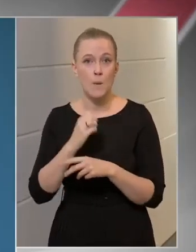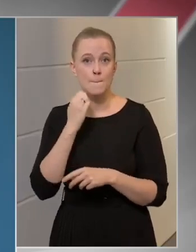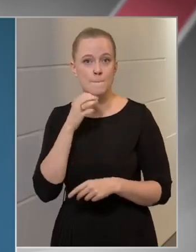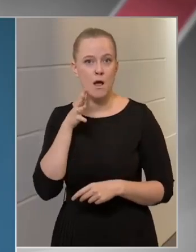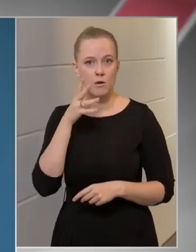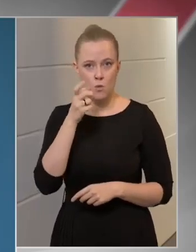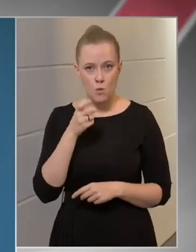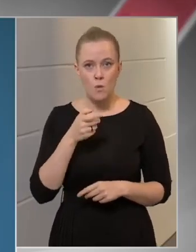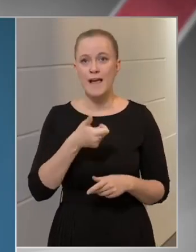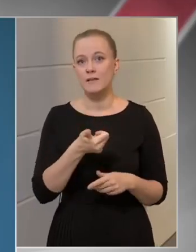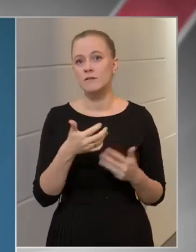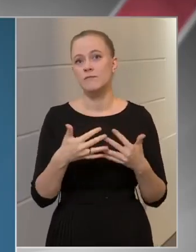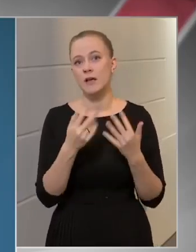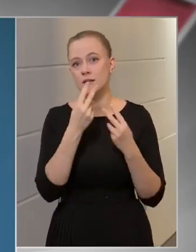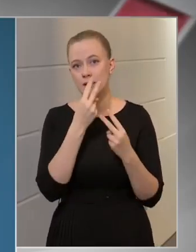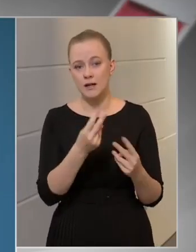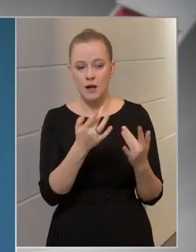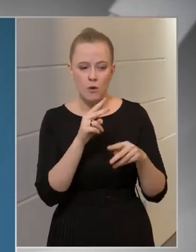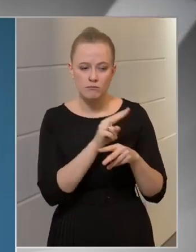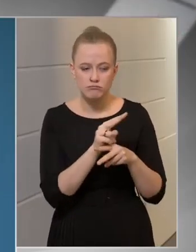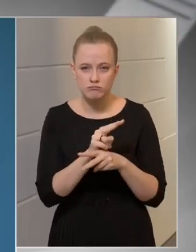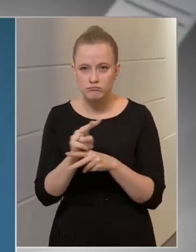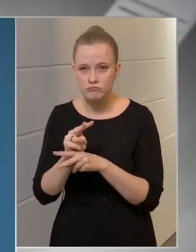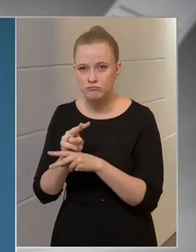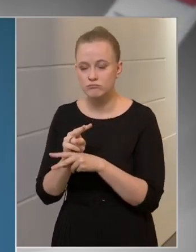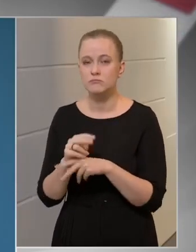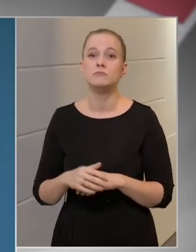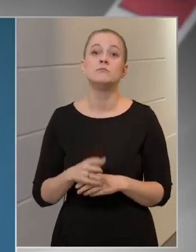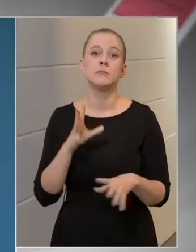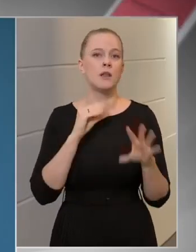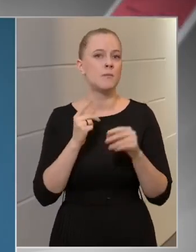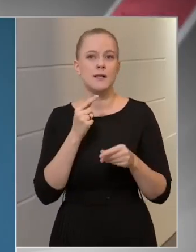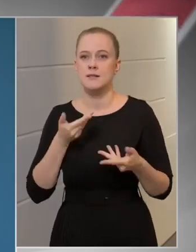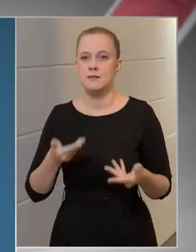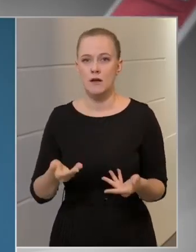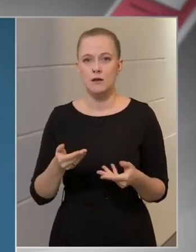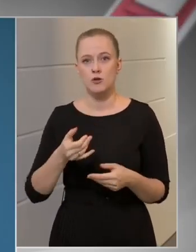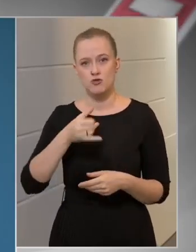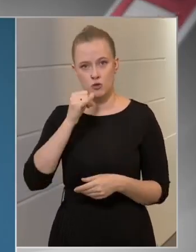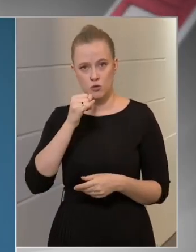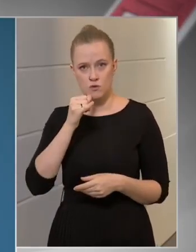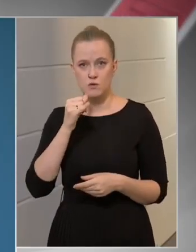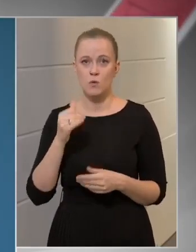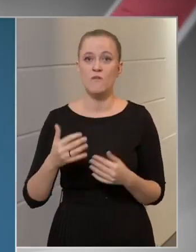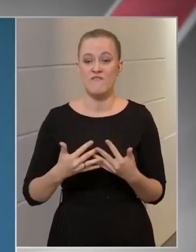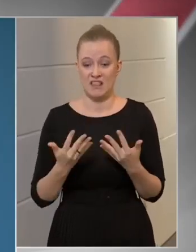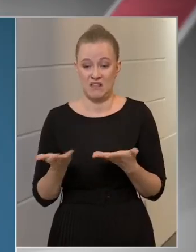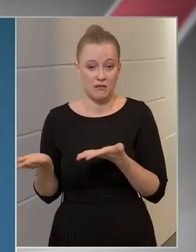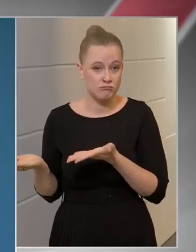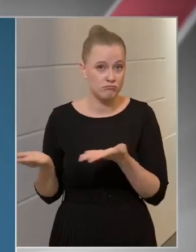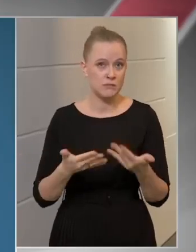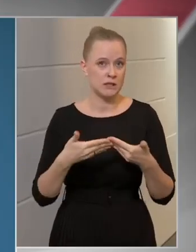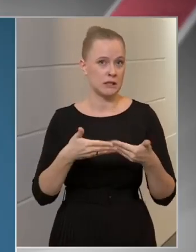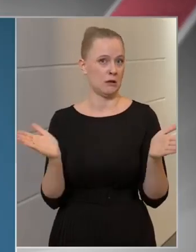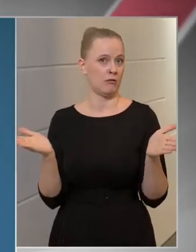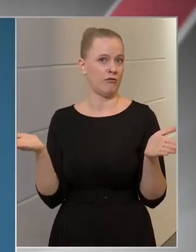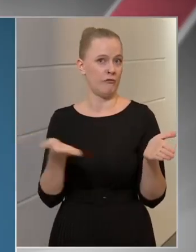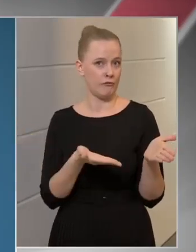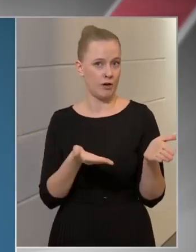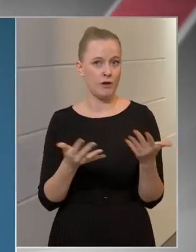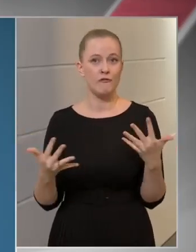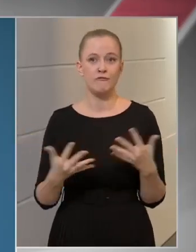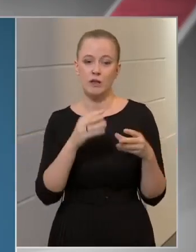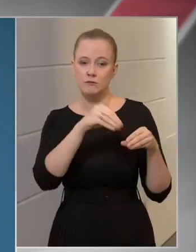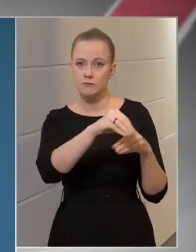az egyik vendéglátó üzletet ellenőrizték, ahol azt tapasztalták, hogy a söröző a vendégek számára nyitva volt, ott vendégek